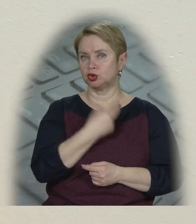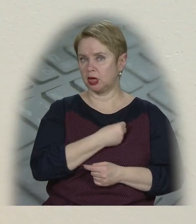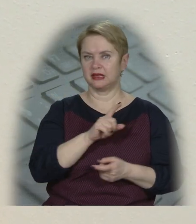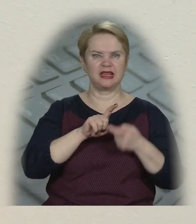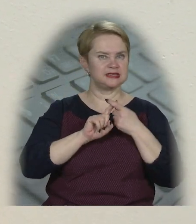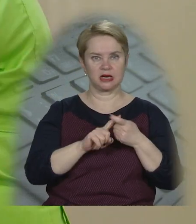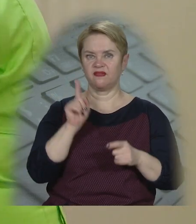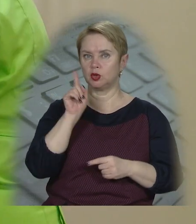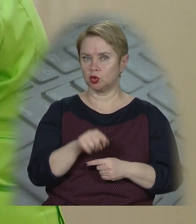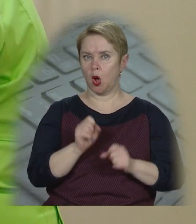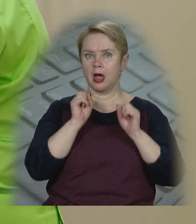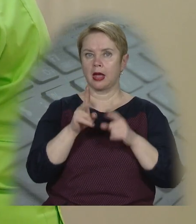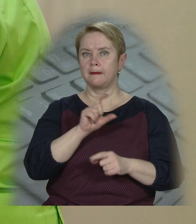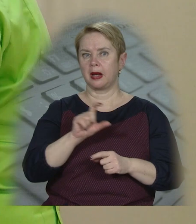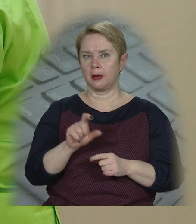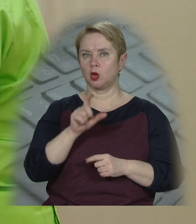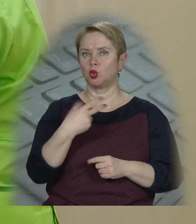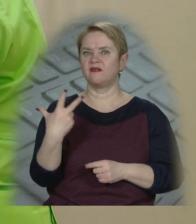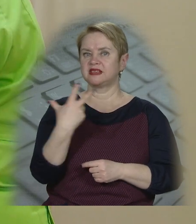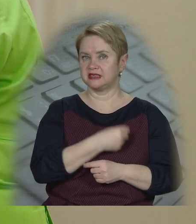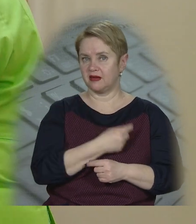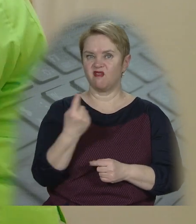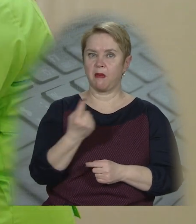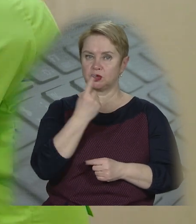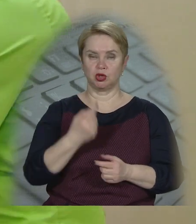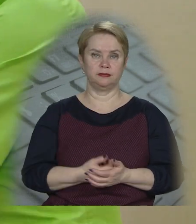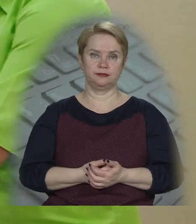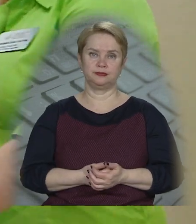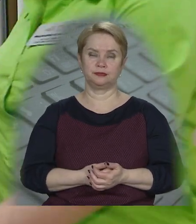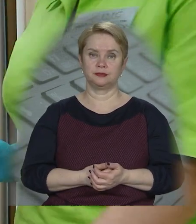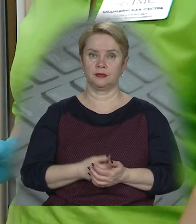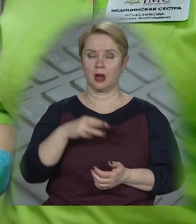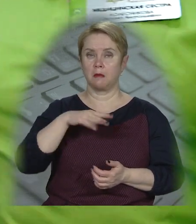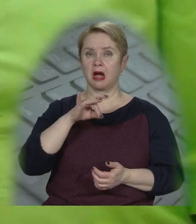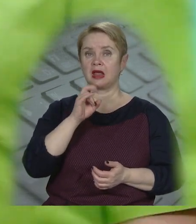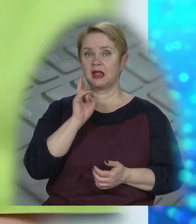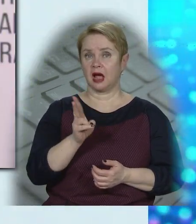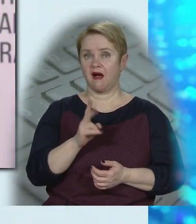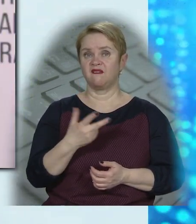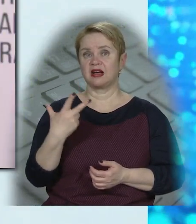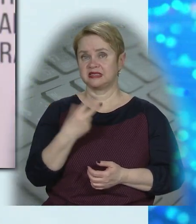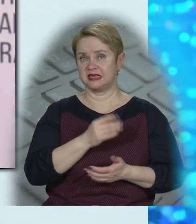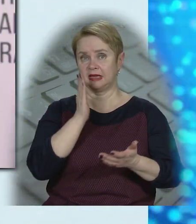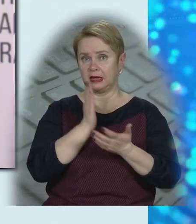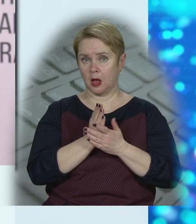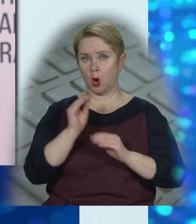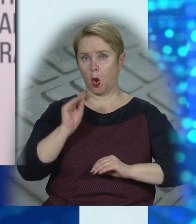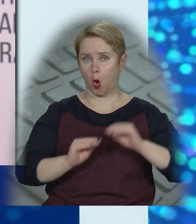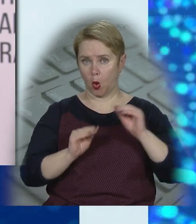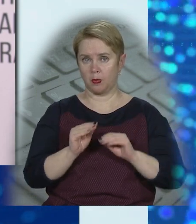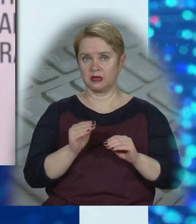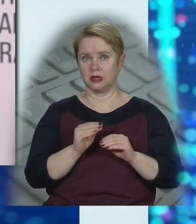щеплюються незалежно від того, яким препаратом люди вакцинувалися вперше. МРНК-вмісні вакцини – вони є